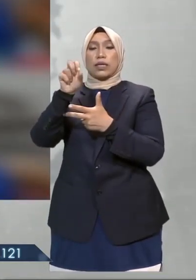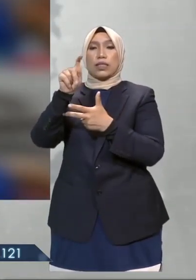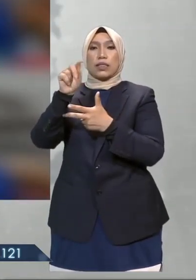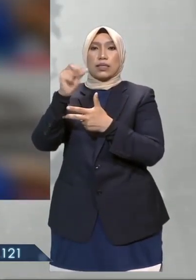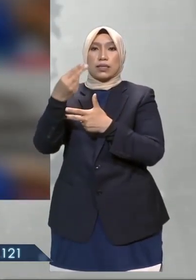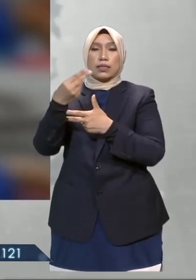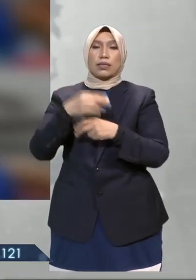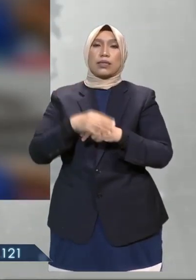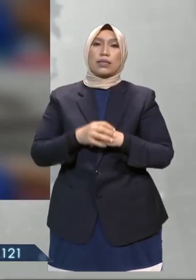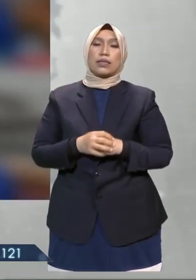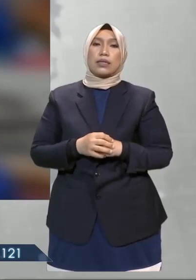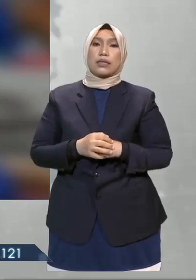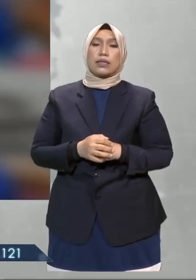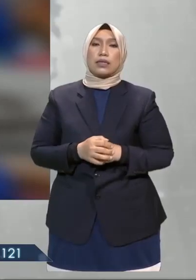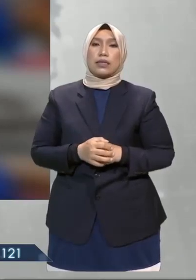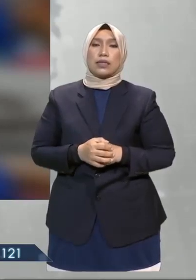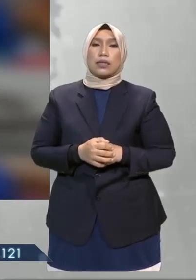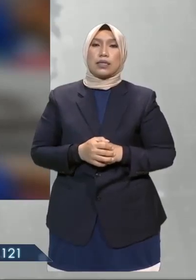Paralimpik Tokyo